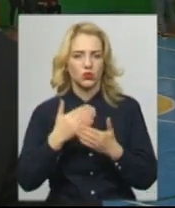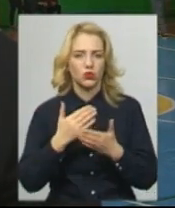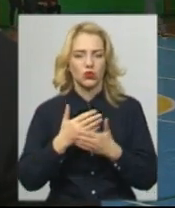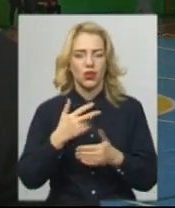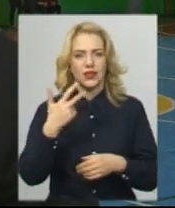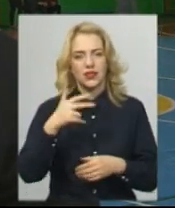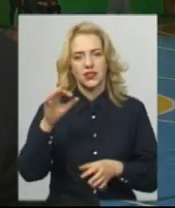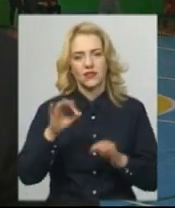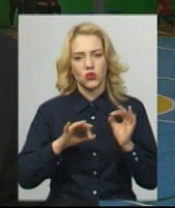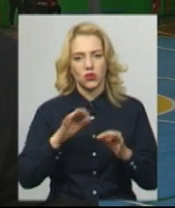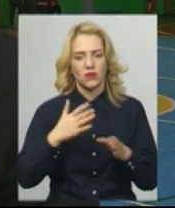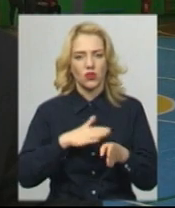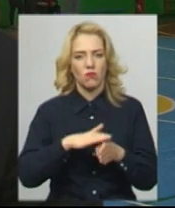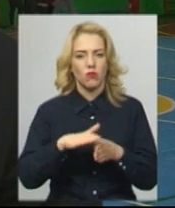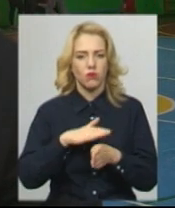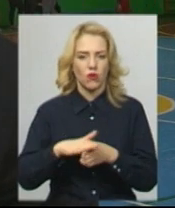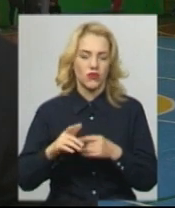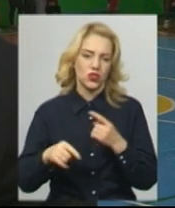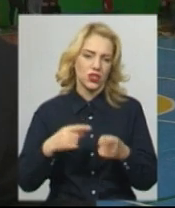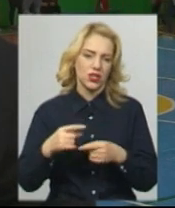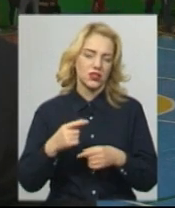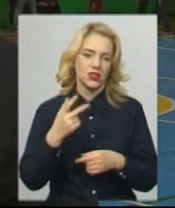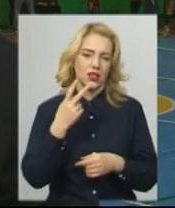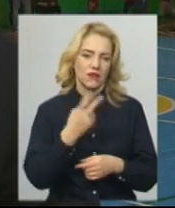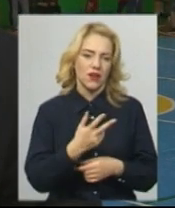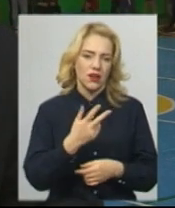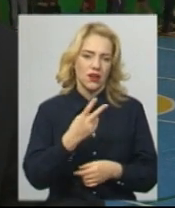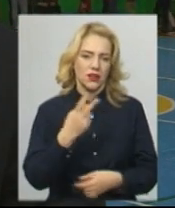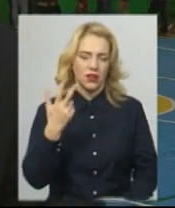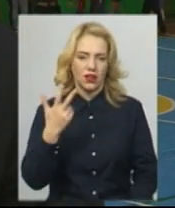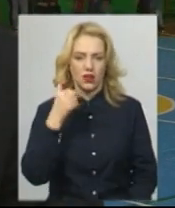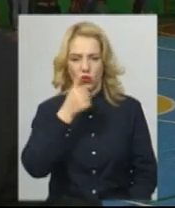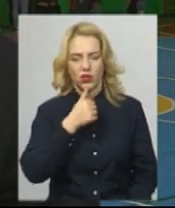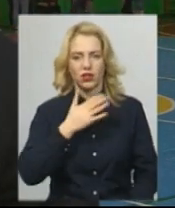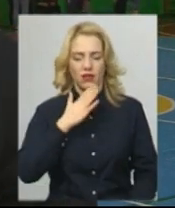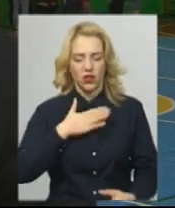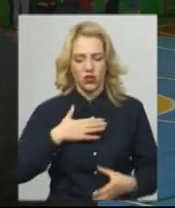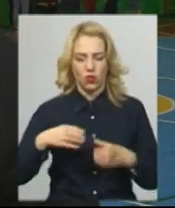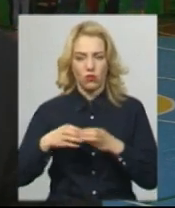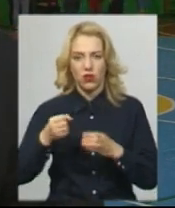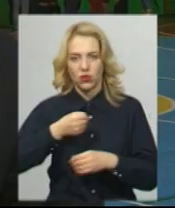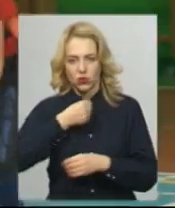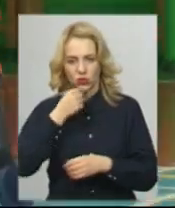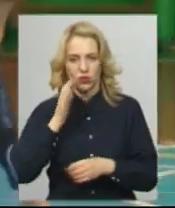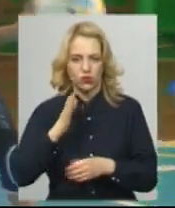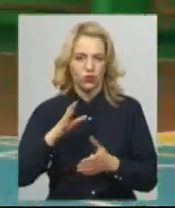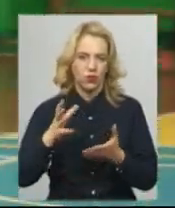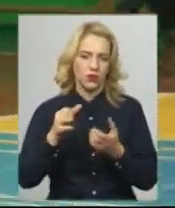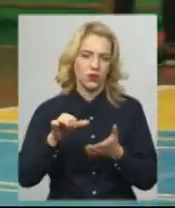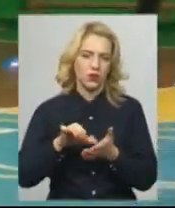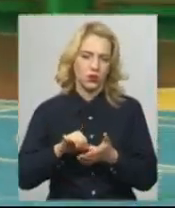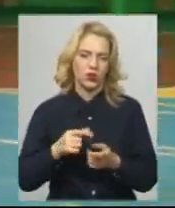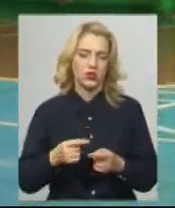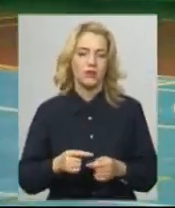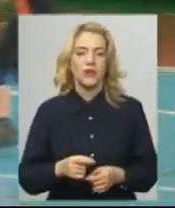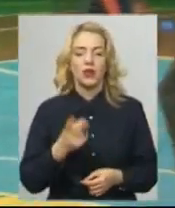поповняті вже через рік-два наші команди дають США і будуть приймати участь в житті України в контактному регбі. Друге місце